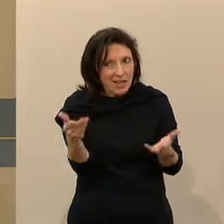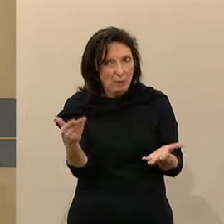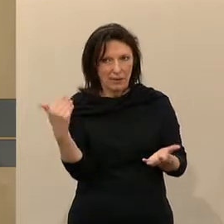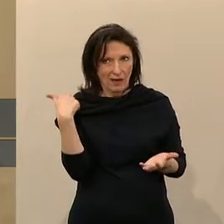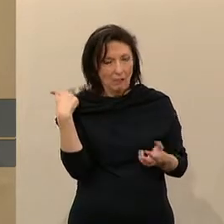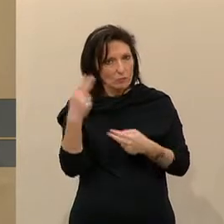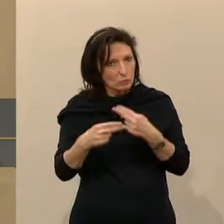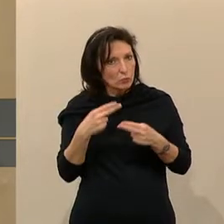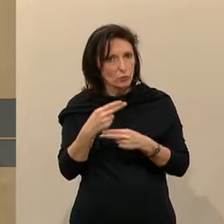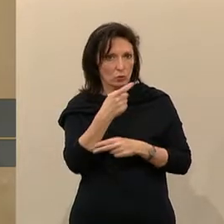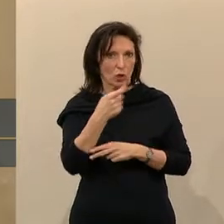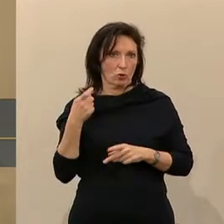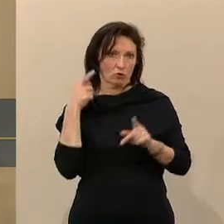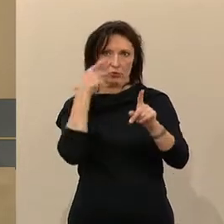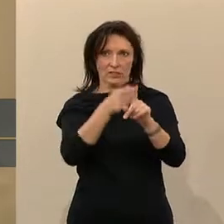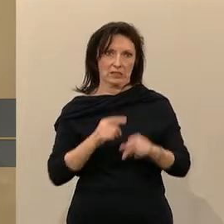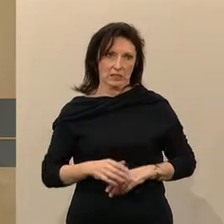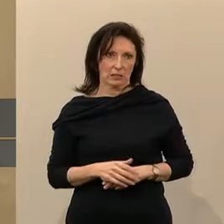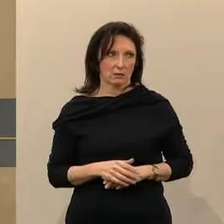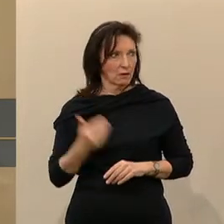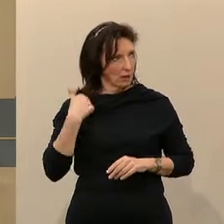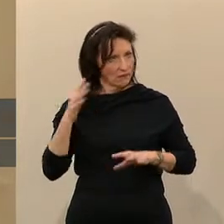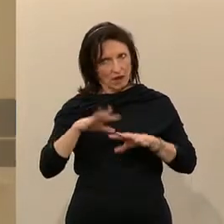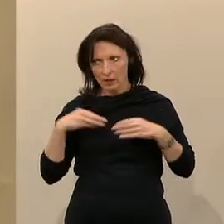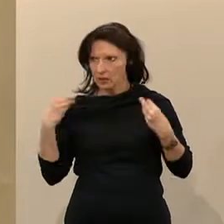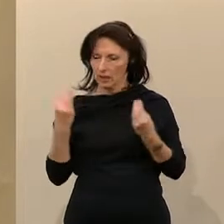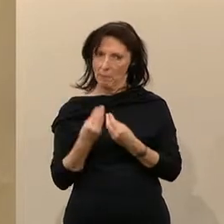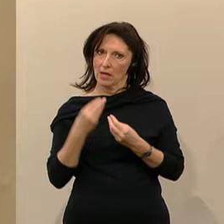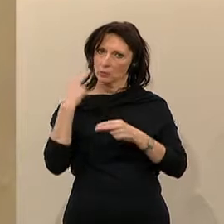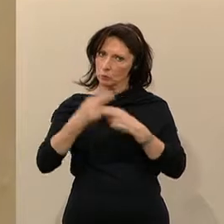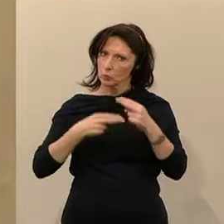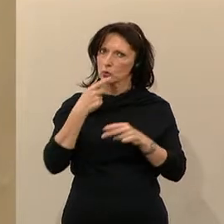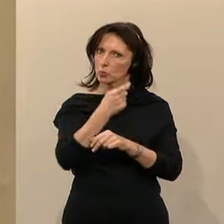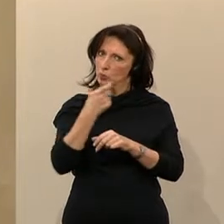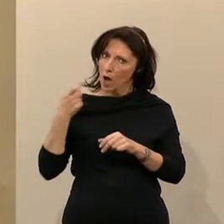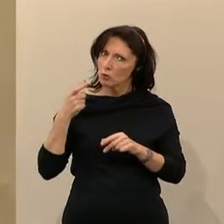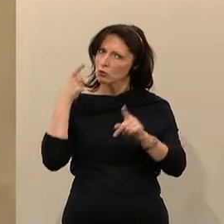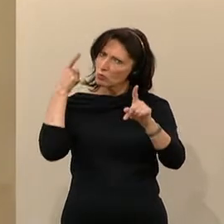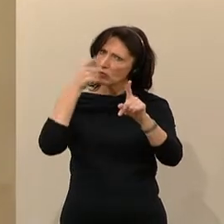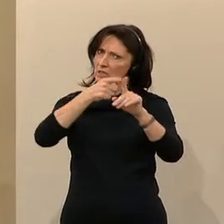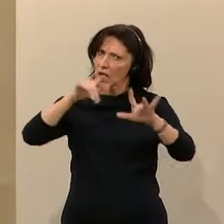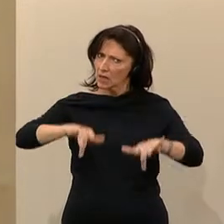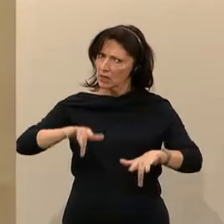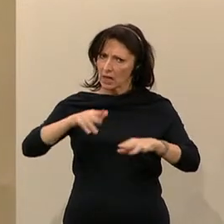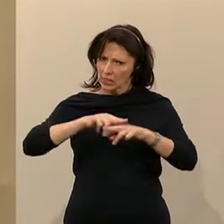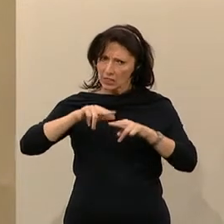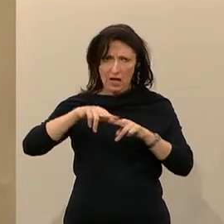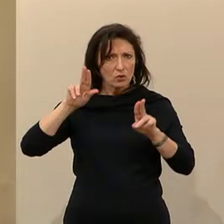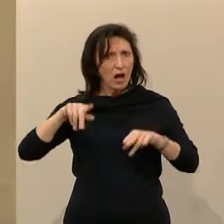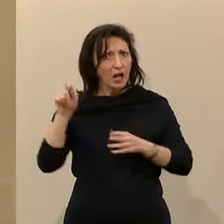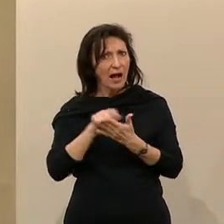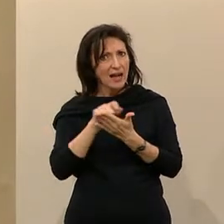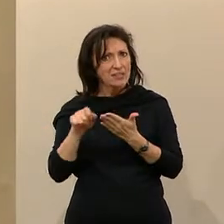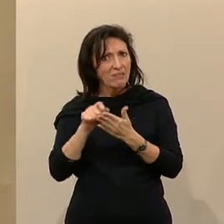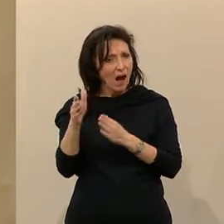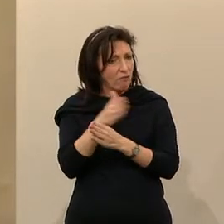letzten Untersuchungsausschusses war und das wir gemeinsam im Untersuchungsausschuss auch verfolgt haben. In den letzten Monaten vor der Nationalratswahl, da